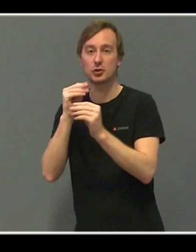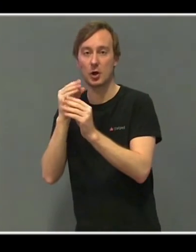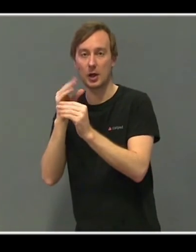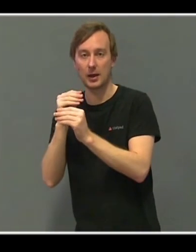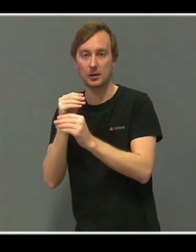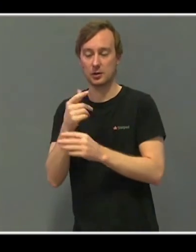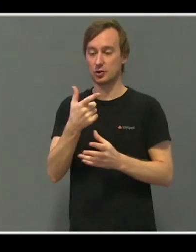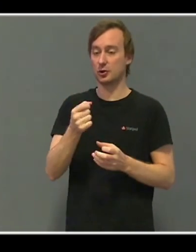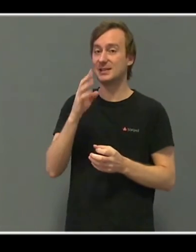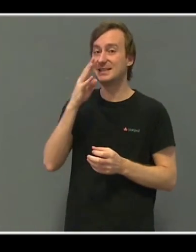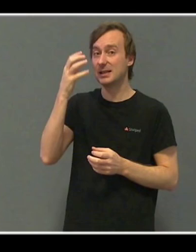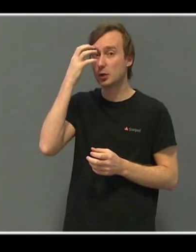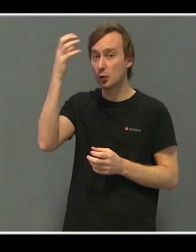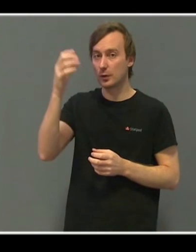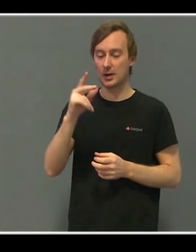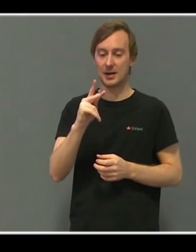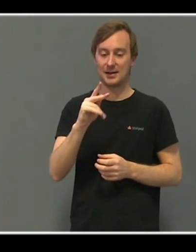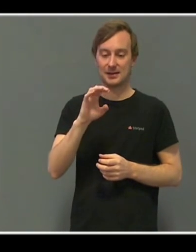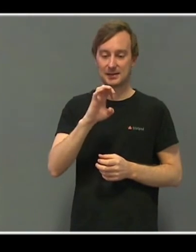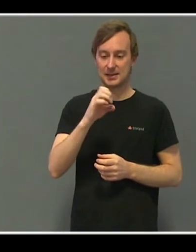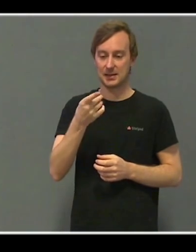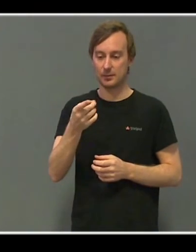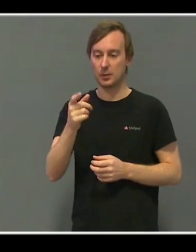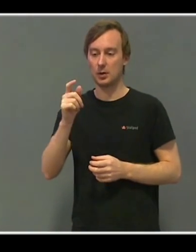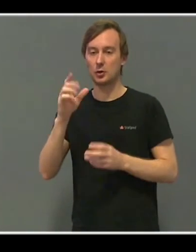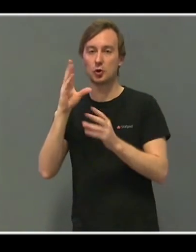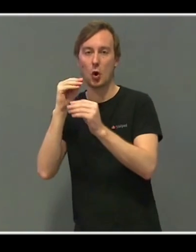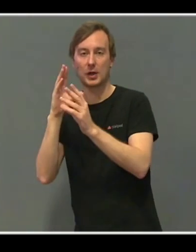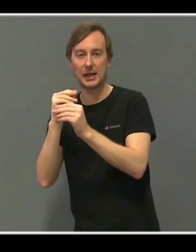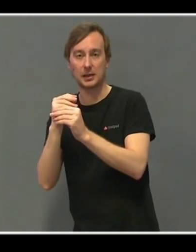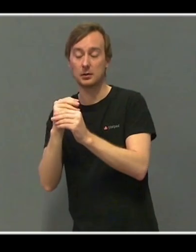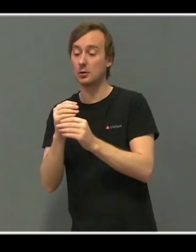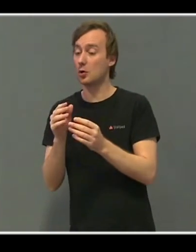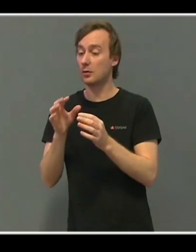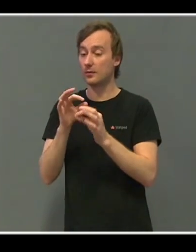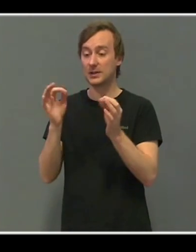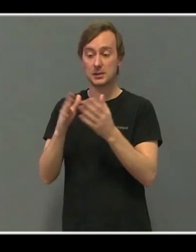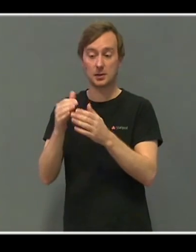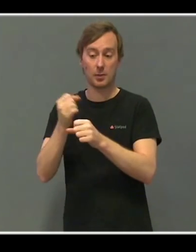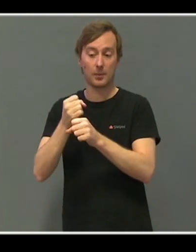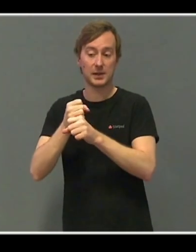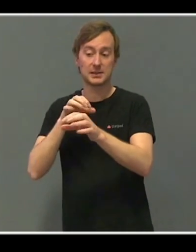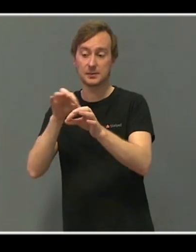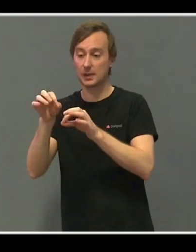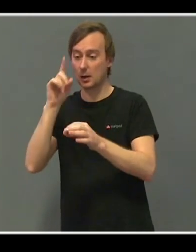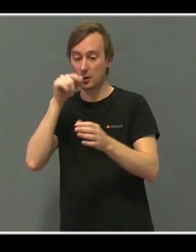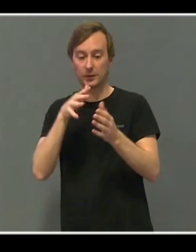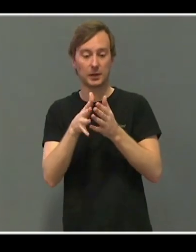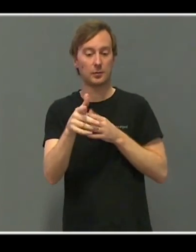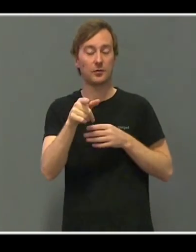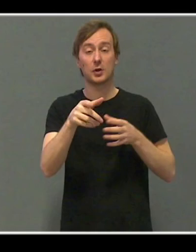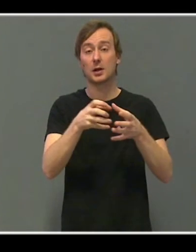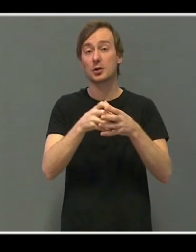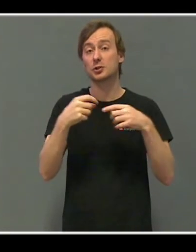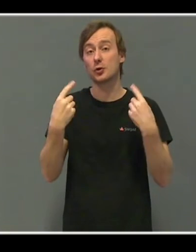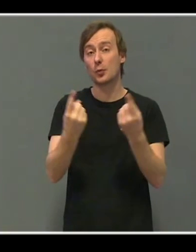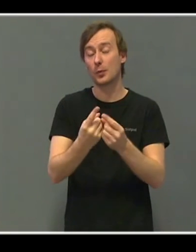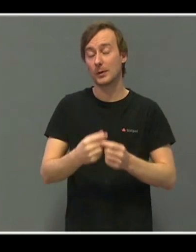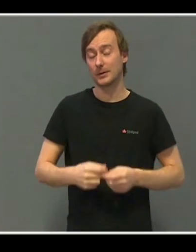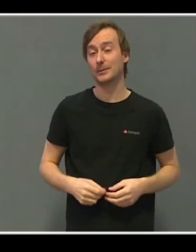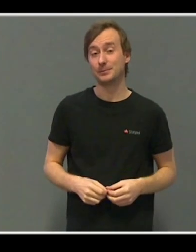godt samarbeidsspill, som man kanskje kunne ha fått til i et klasserom. Så det er mange muligheter, tenker jeg.